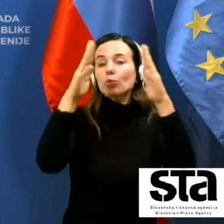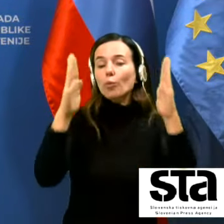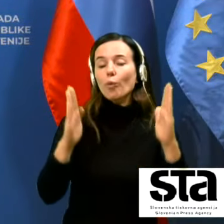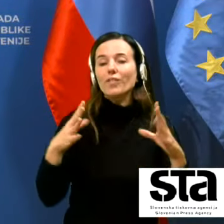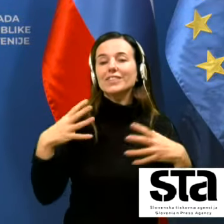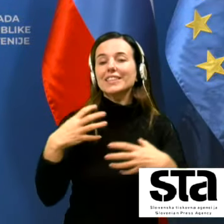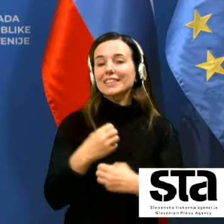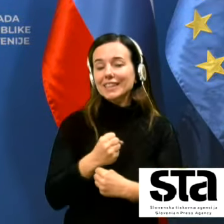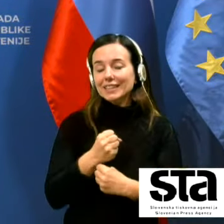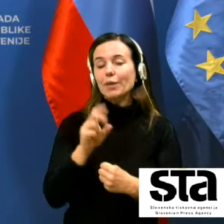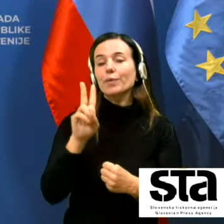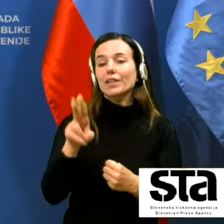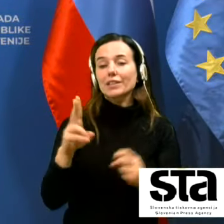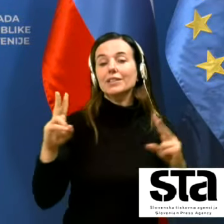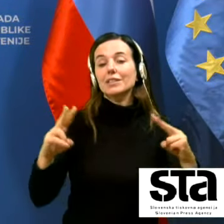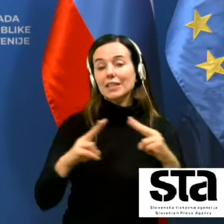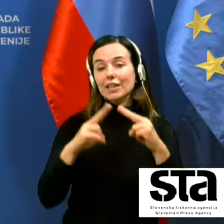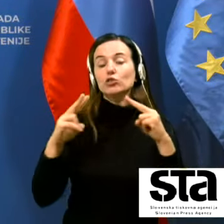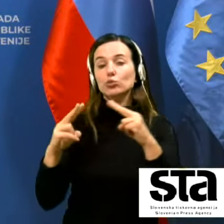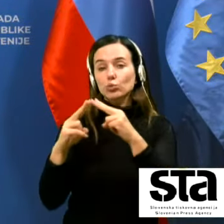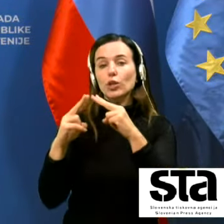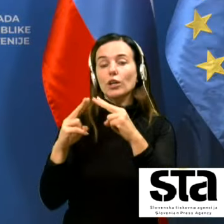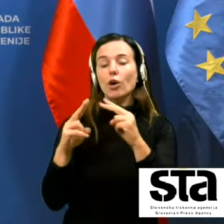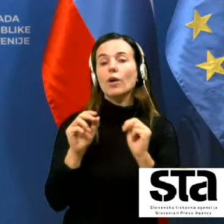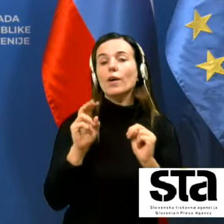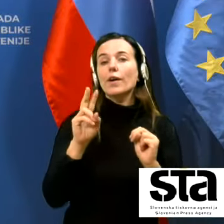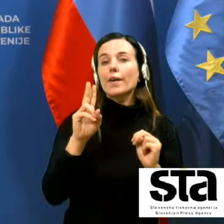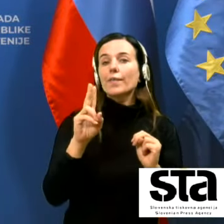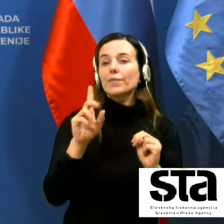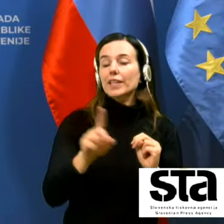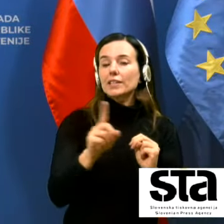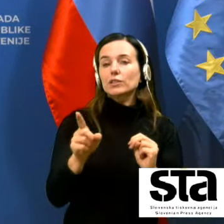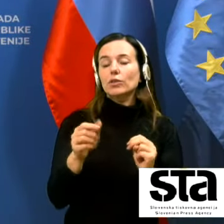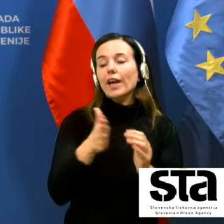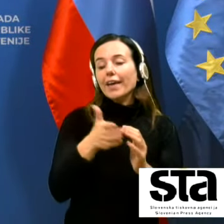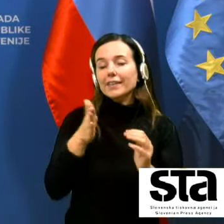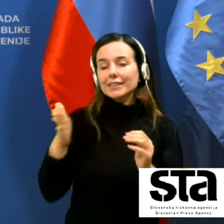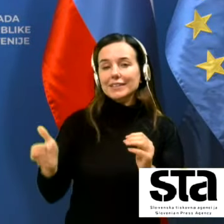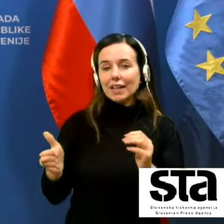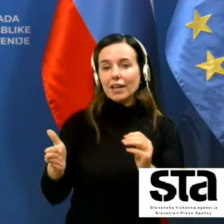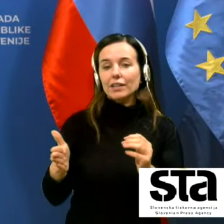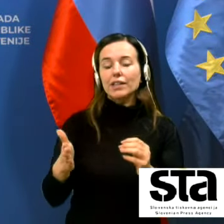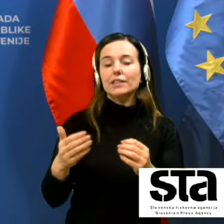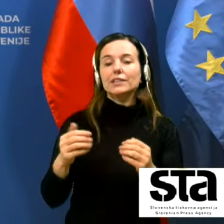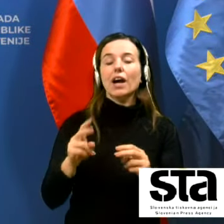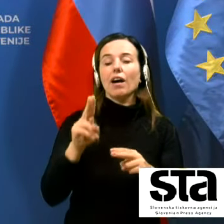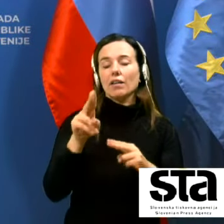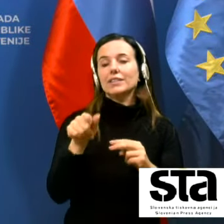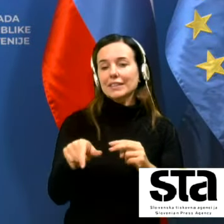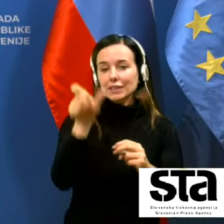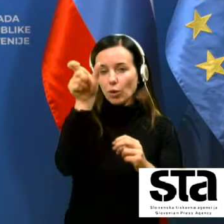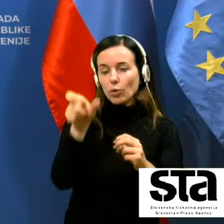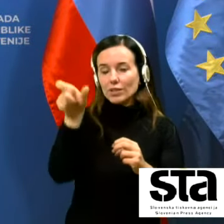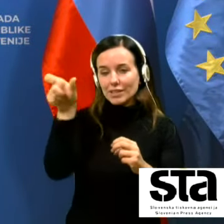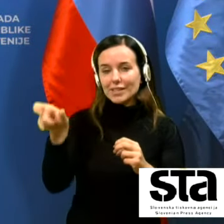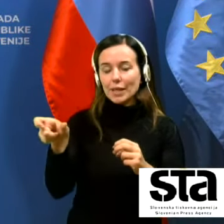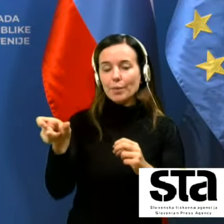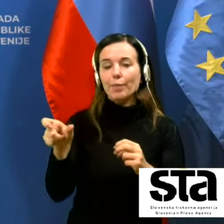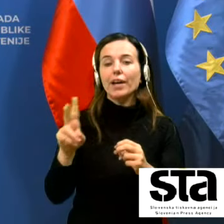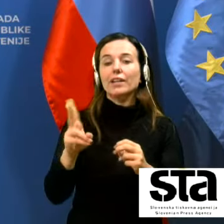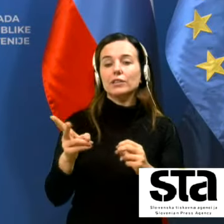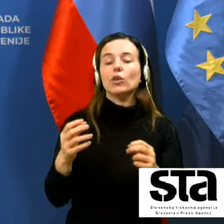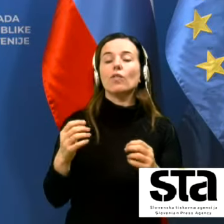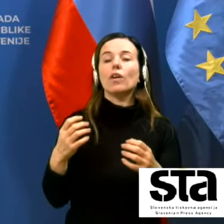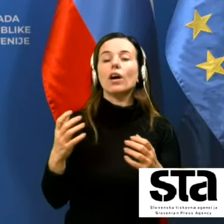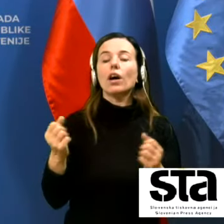stiskami s katerimi vse srečujejo in so sveda na eni strani za oskrbovance ki so